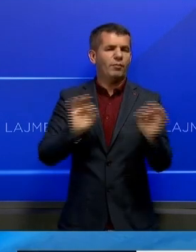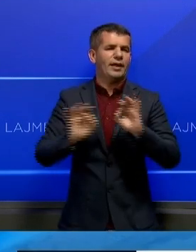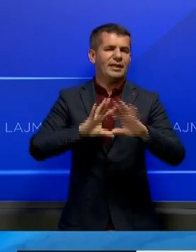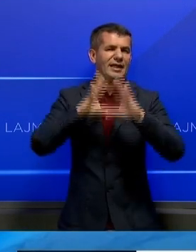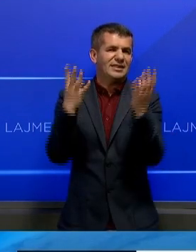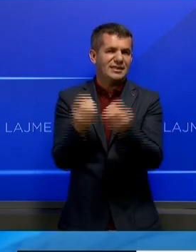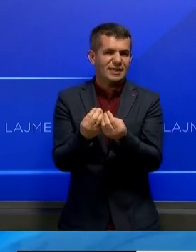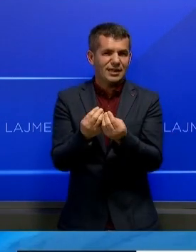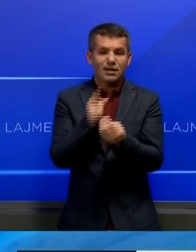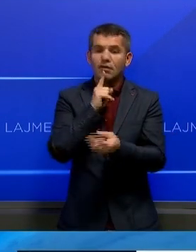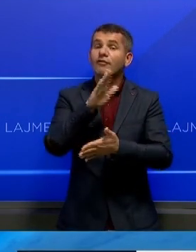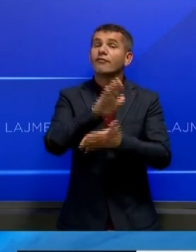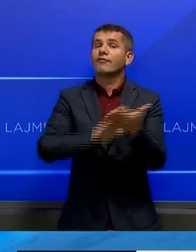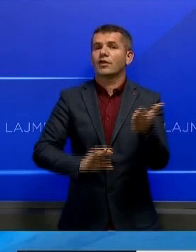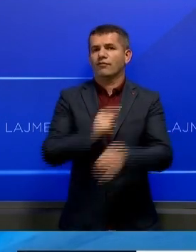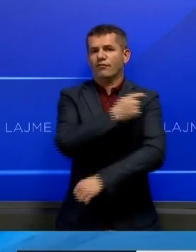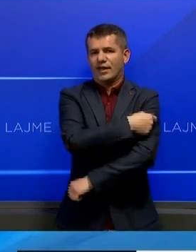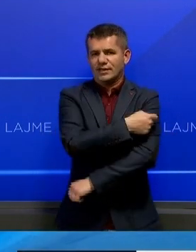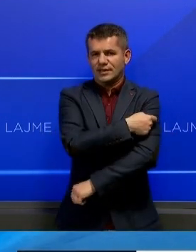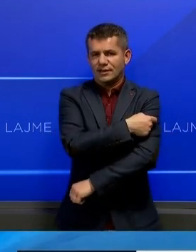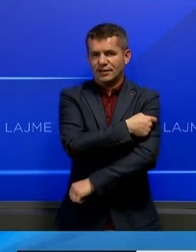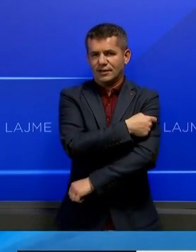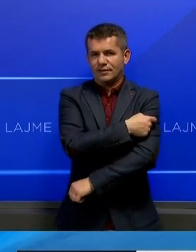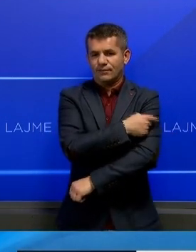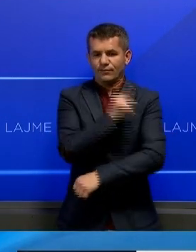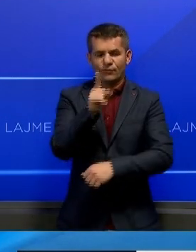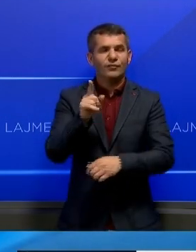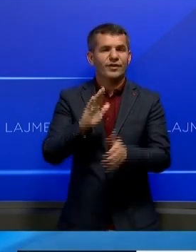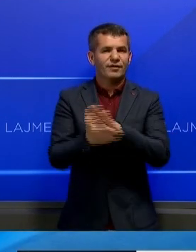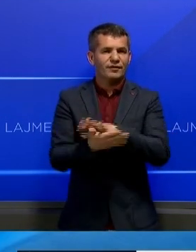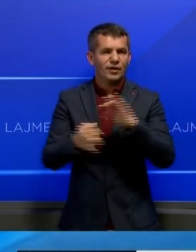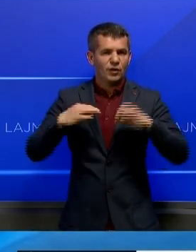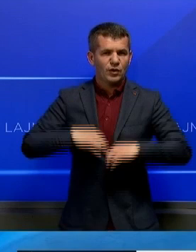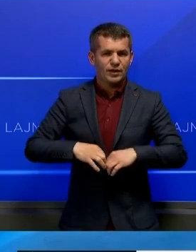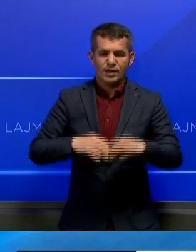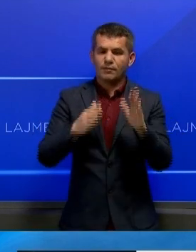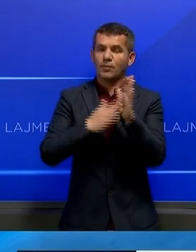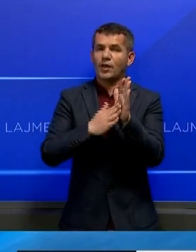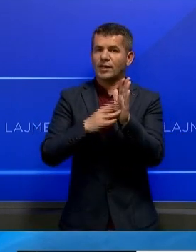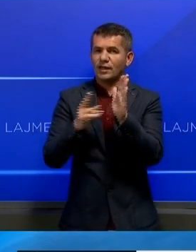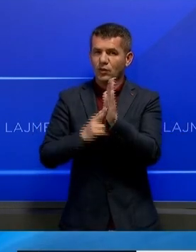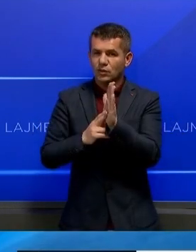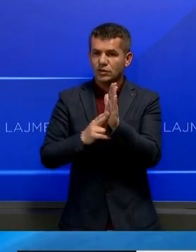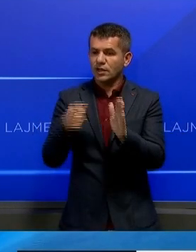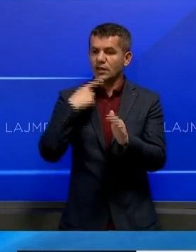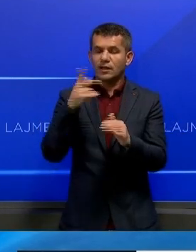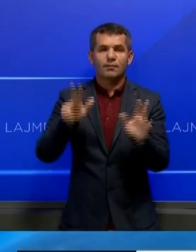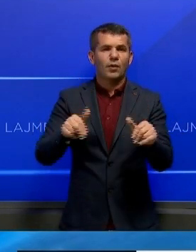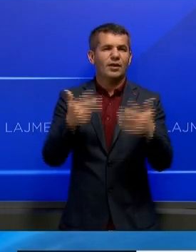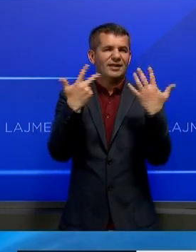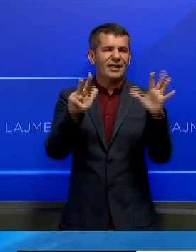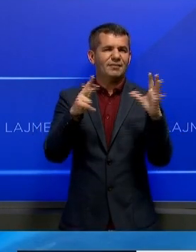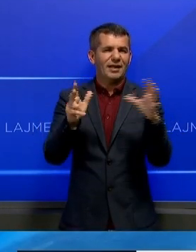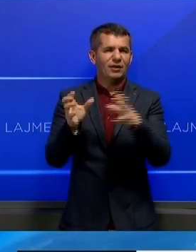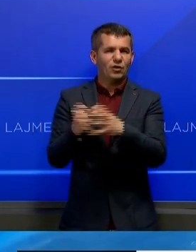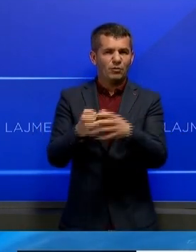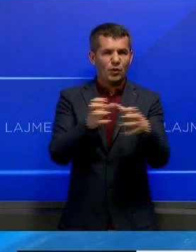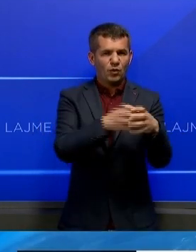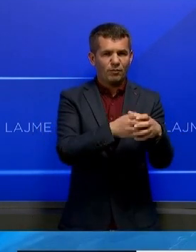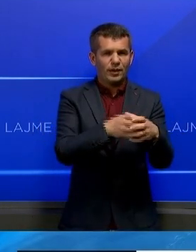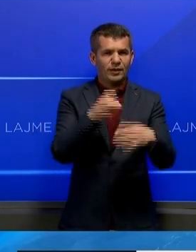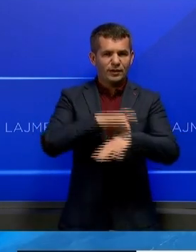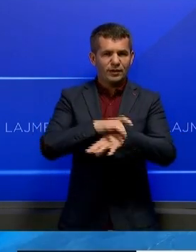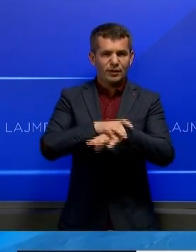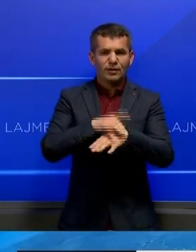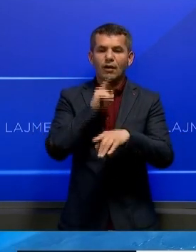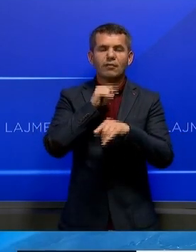përgaditjet për fillimin e vaksinimit masiv. Në nënkryetoari, Muhedin Nushi, thotë se janë 18 ekipje mjekësore që të të